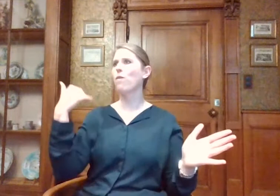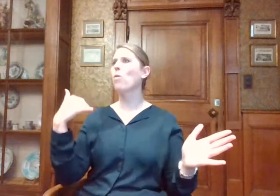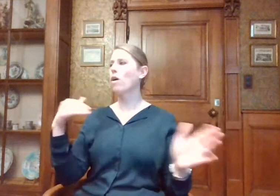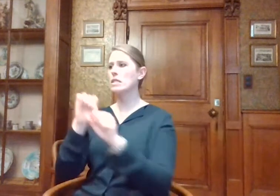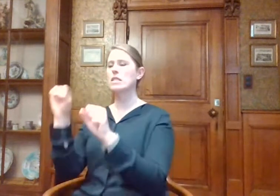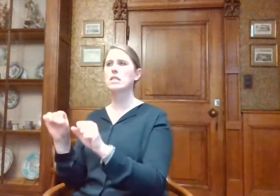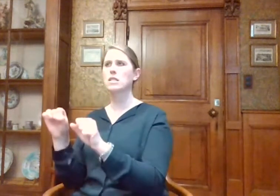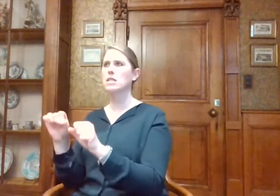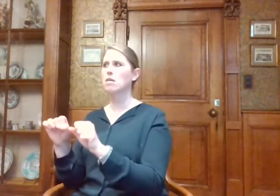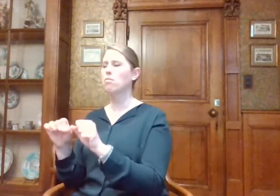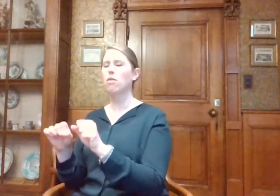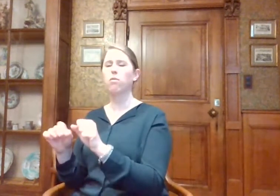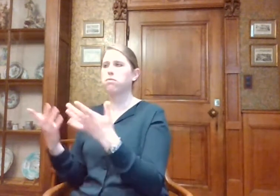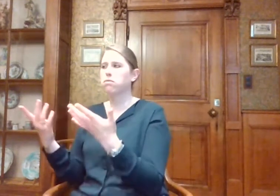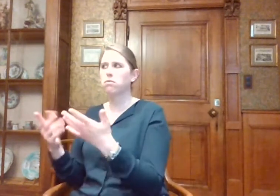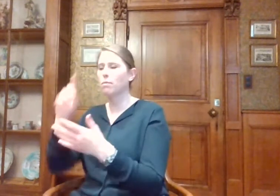hadden. Het is simpel.